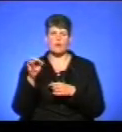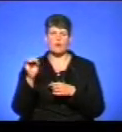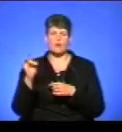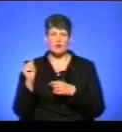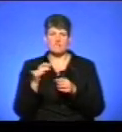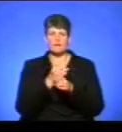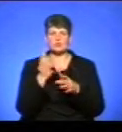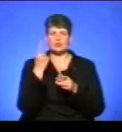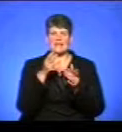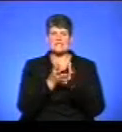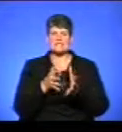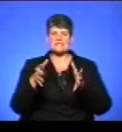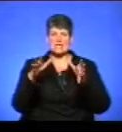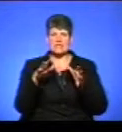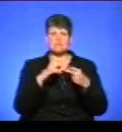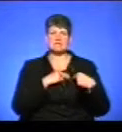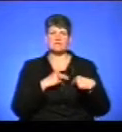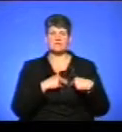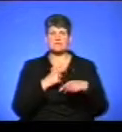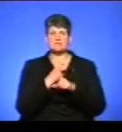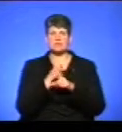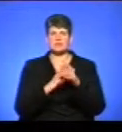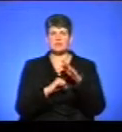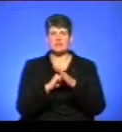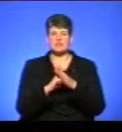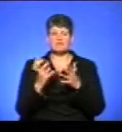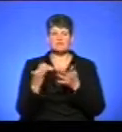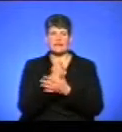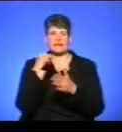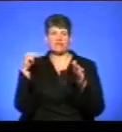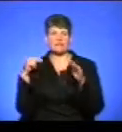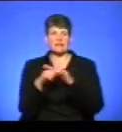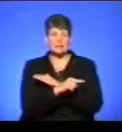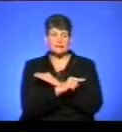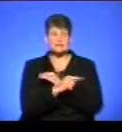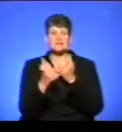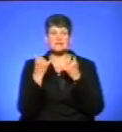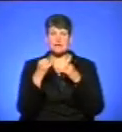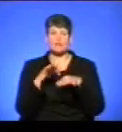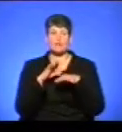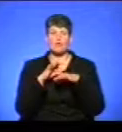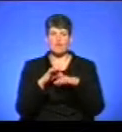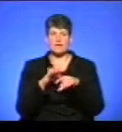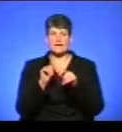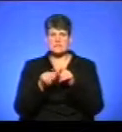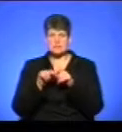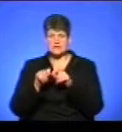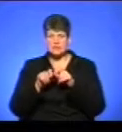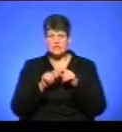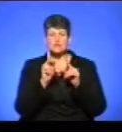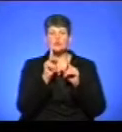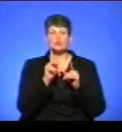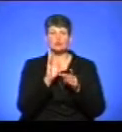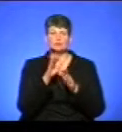одна цистерна. Працівники спиртбази встигли втекти. Зараз слідчі проводять експертизи, щоб визначити, хто